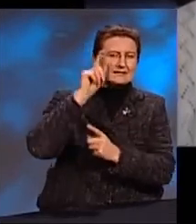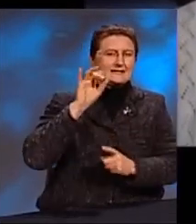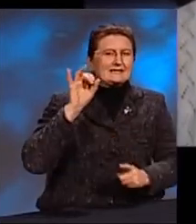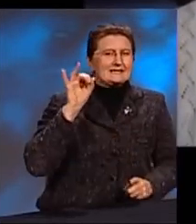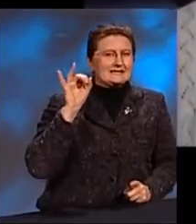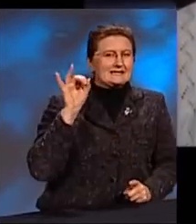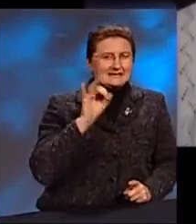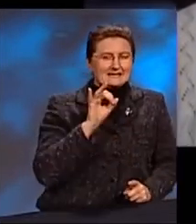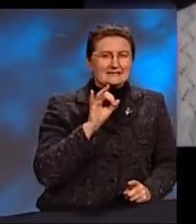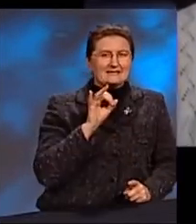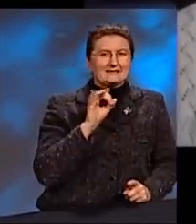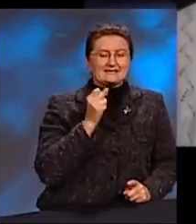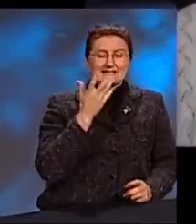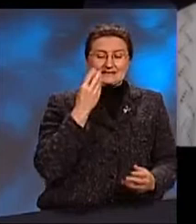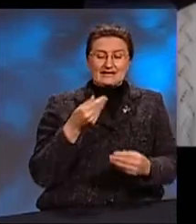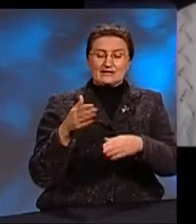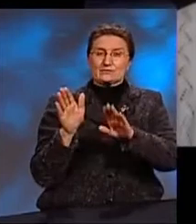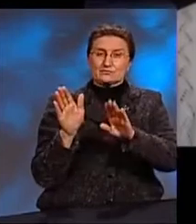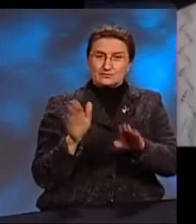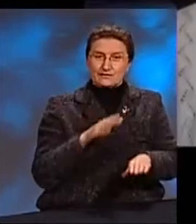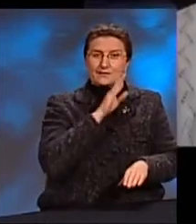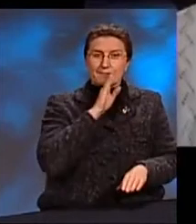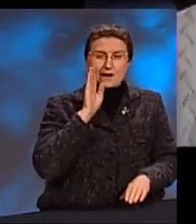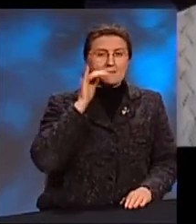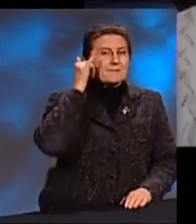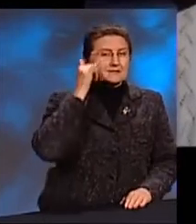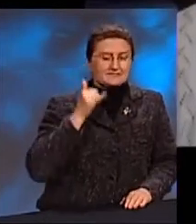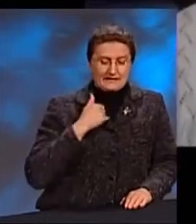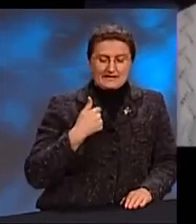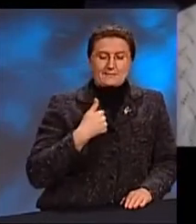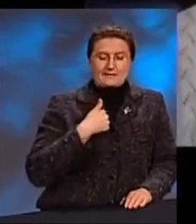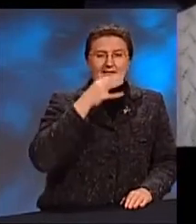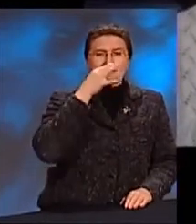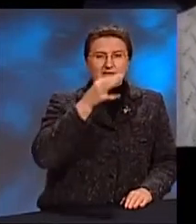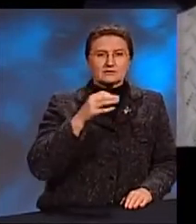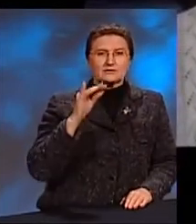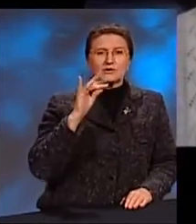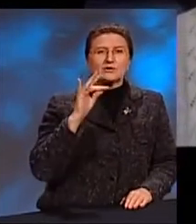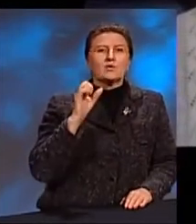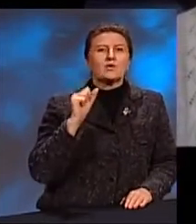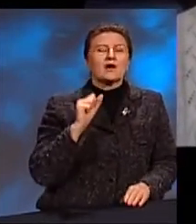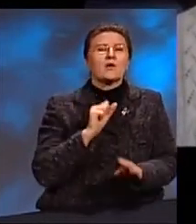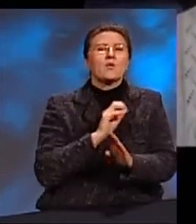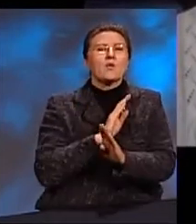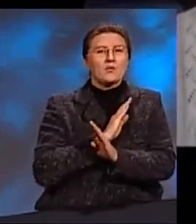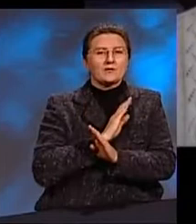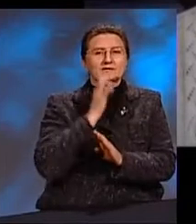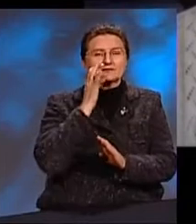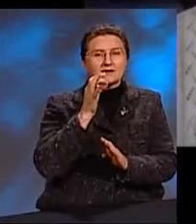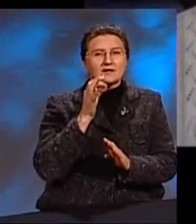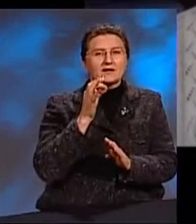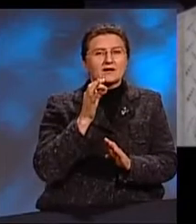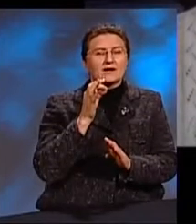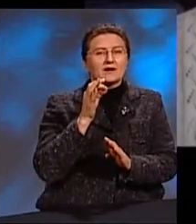когда несколько дней спустя Его мама позвонила мне И сказала, что Юрочка умер Она сказала